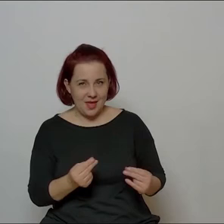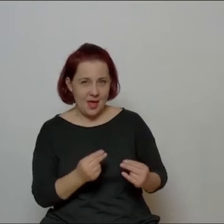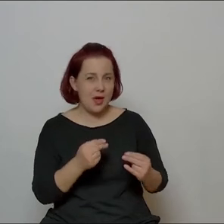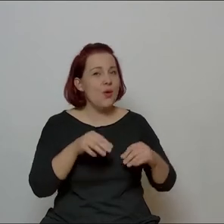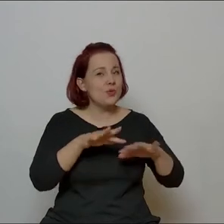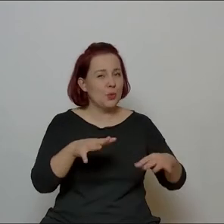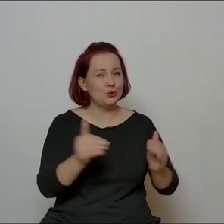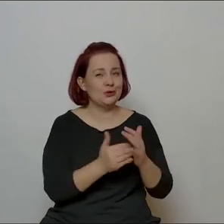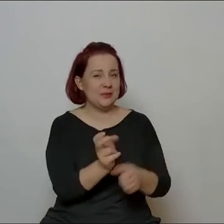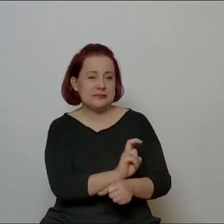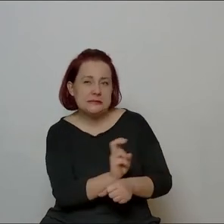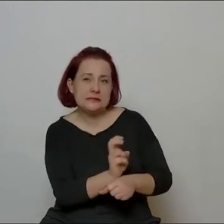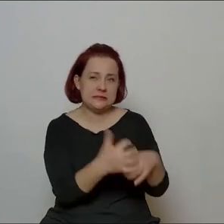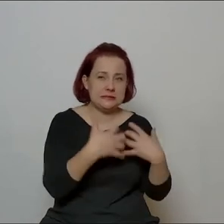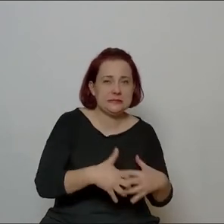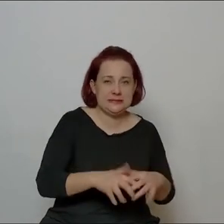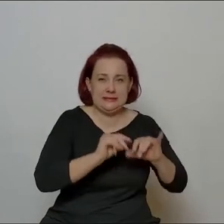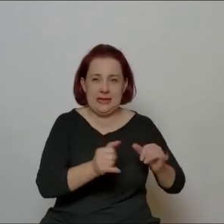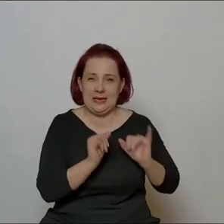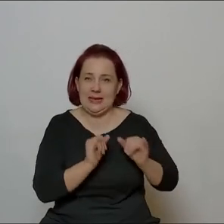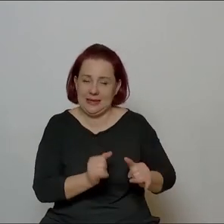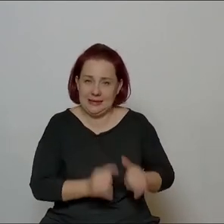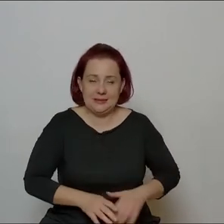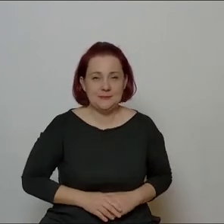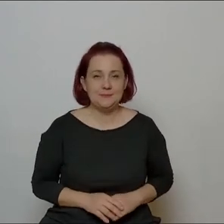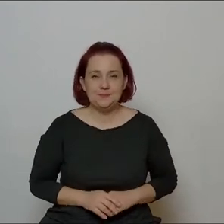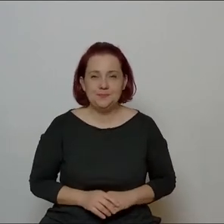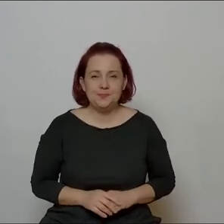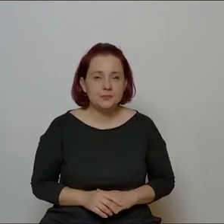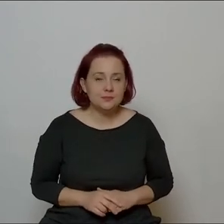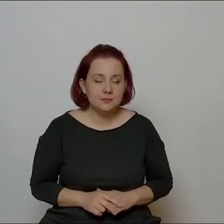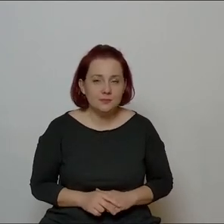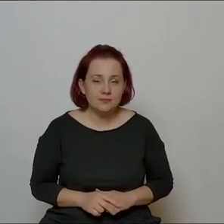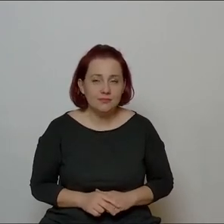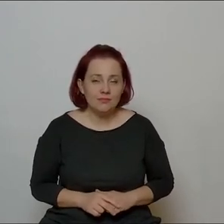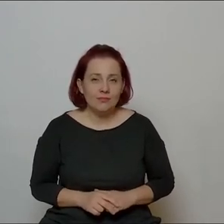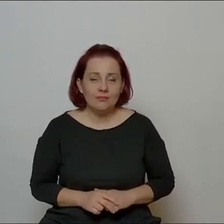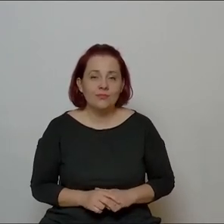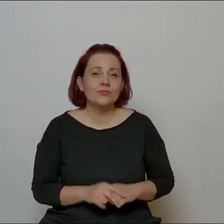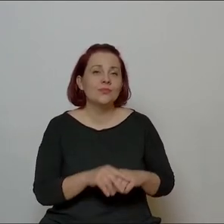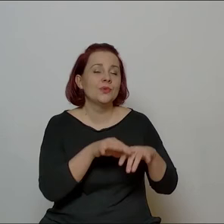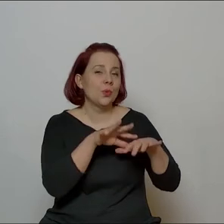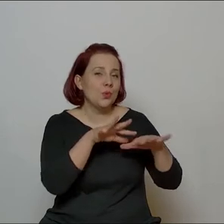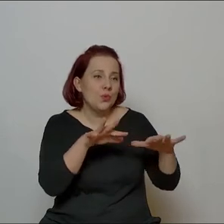owe takie ciemności, które,